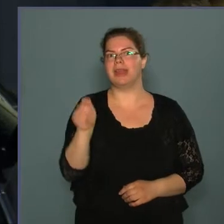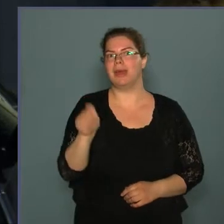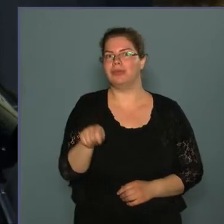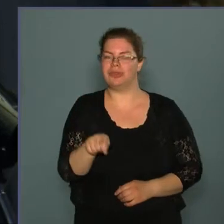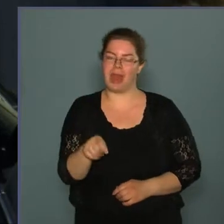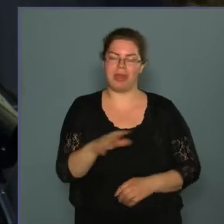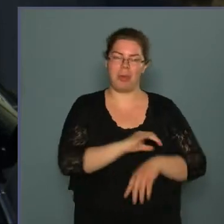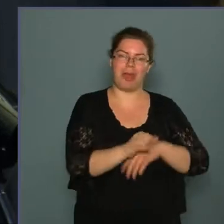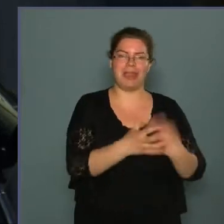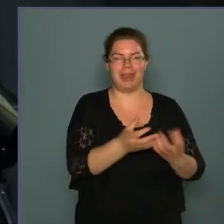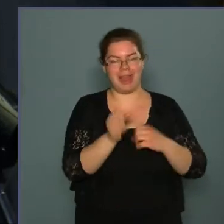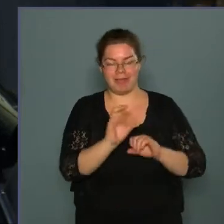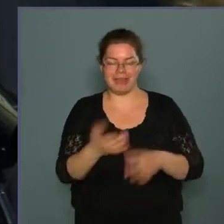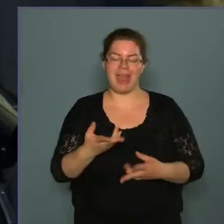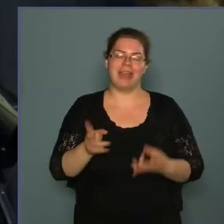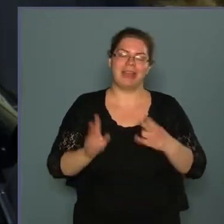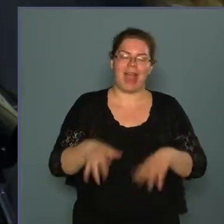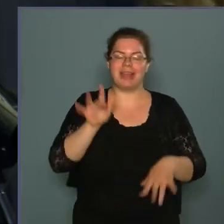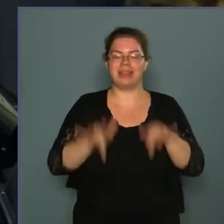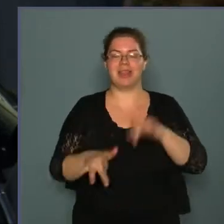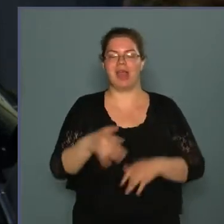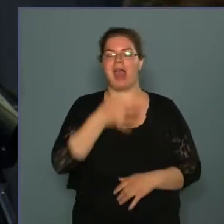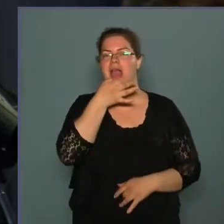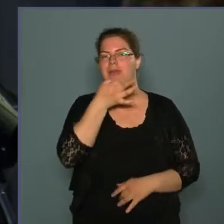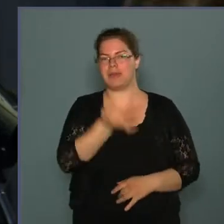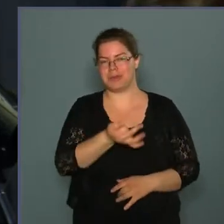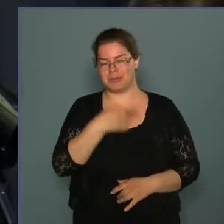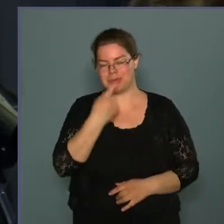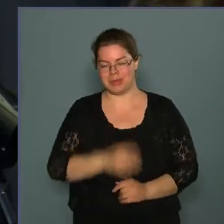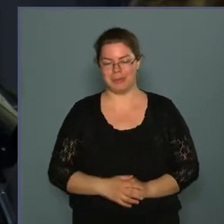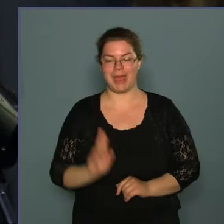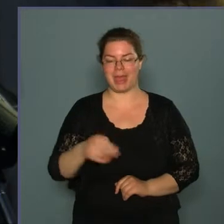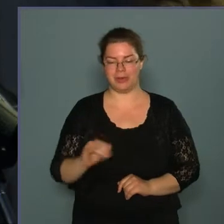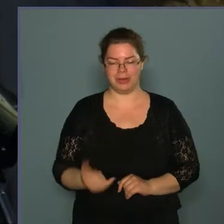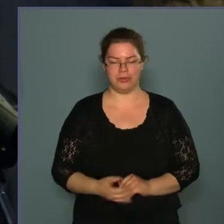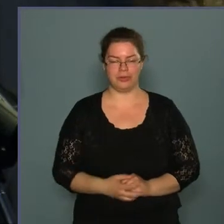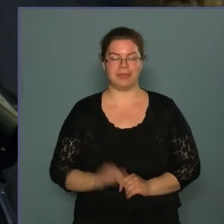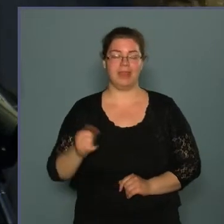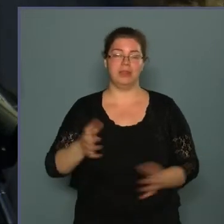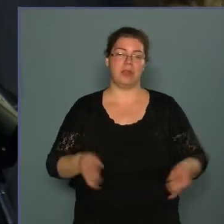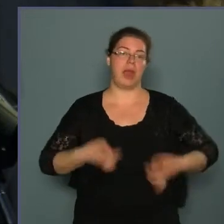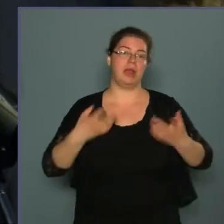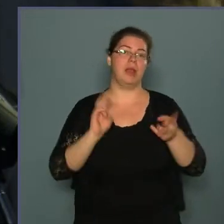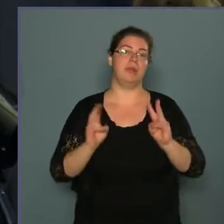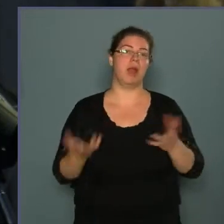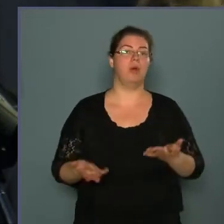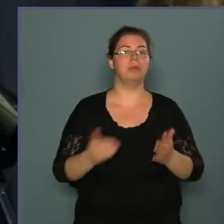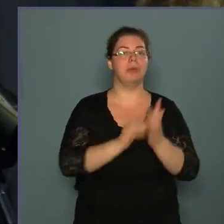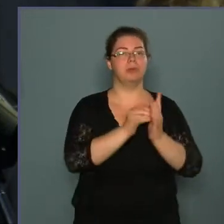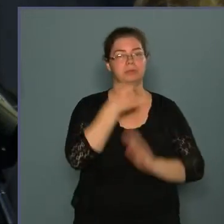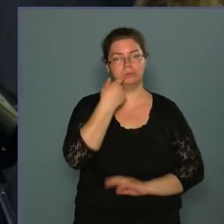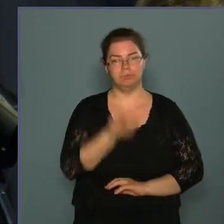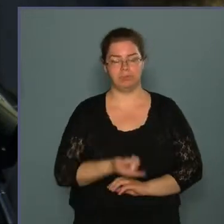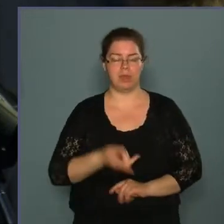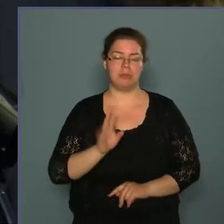kenyerét elvenni, de muszáj vagyok egy pár szót szólni erről is. És engedjék meg, hogy még említést